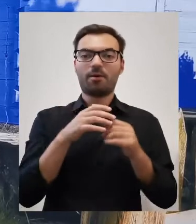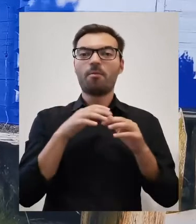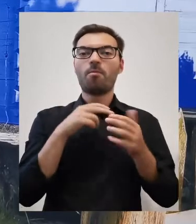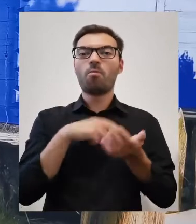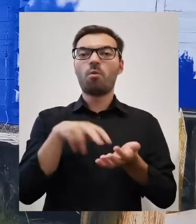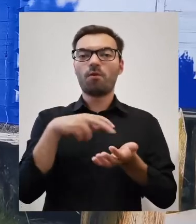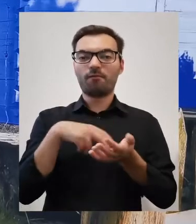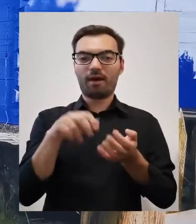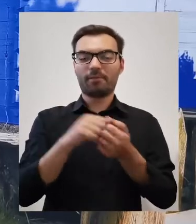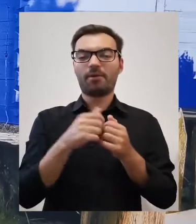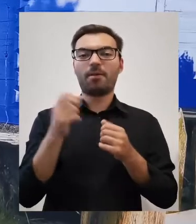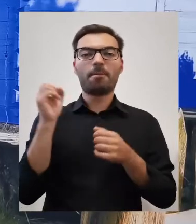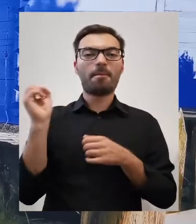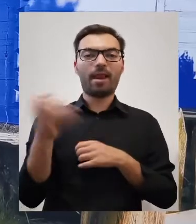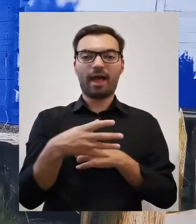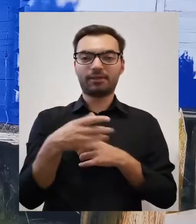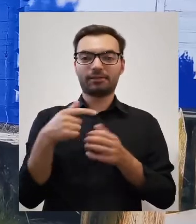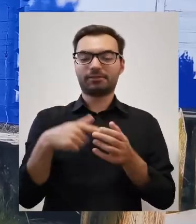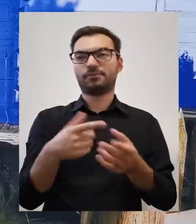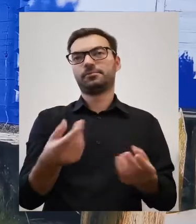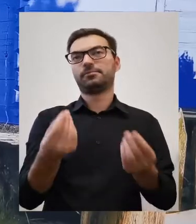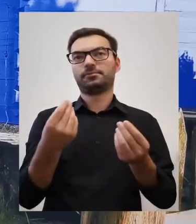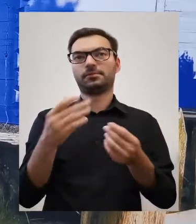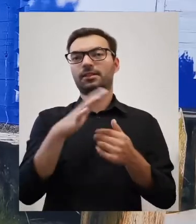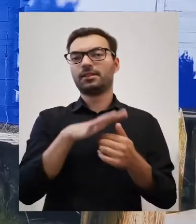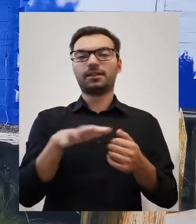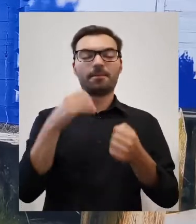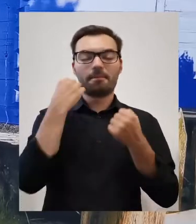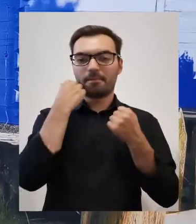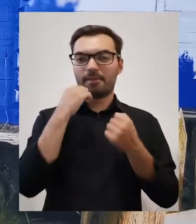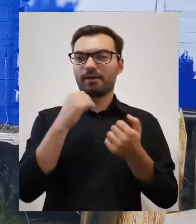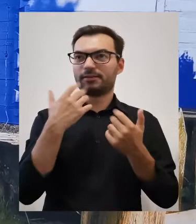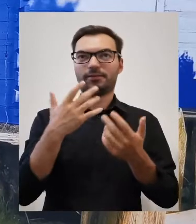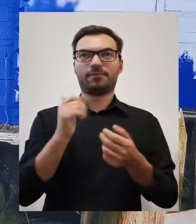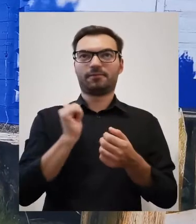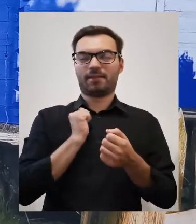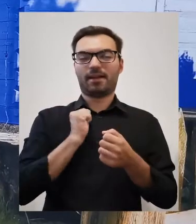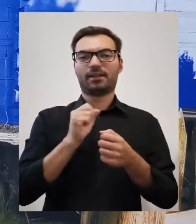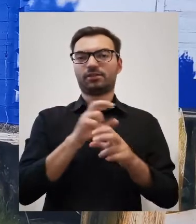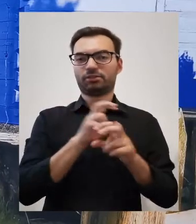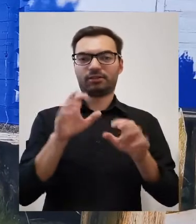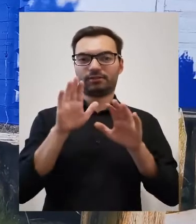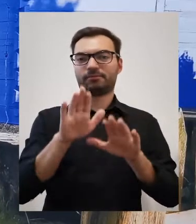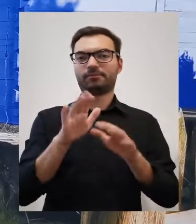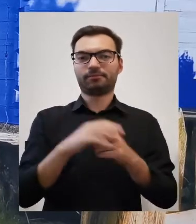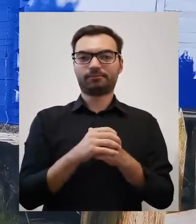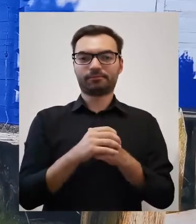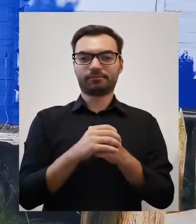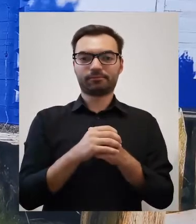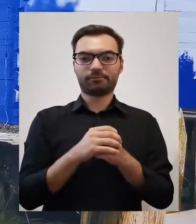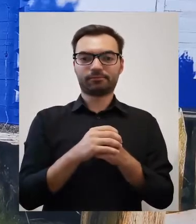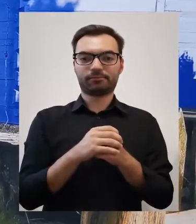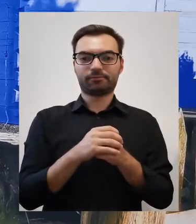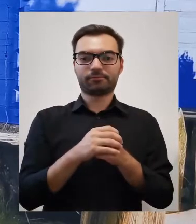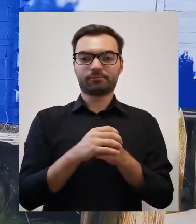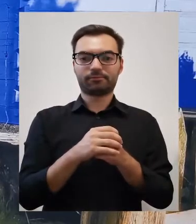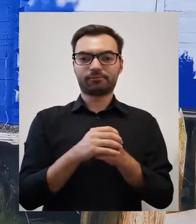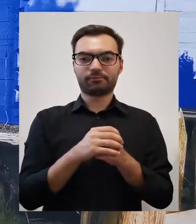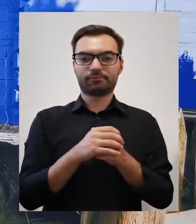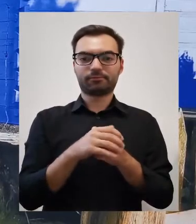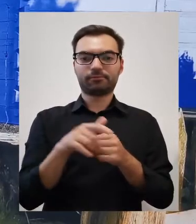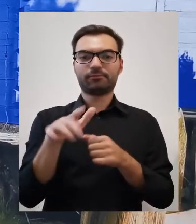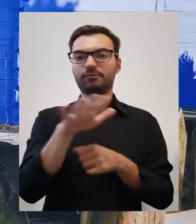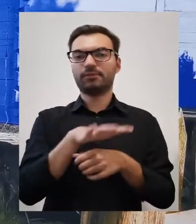czasie letnim, bulwary czy plaże nad Wiślańskie to są tereny, gdzie bardzo chce się spędzać czas i te